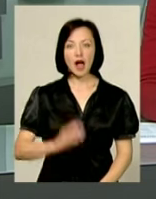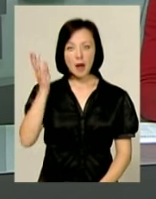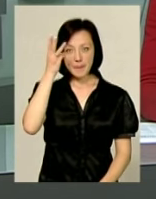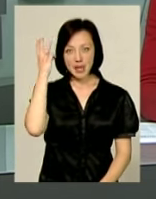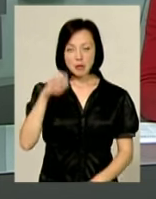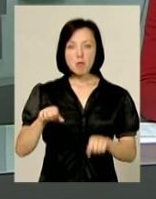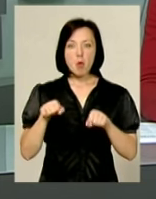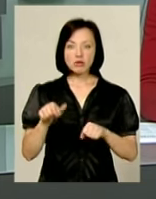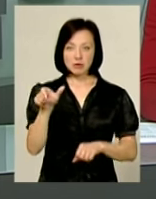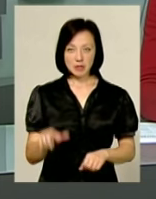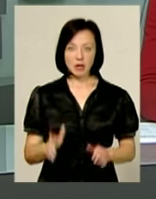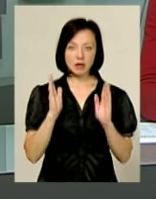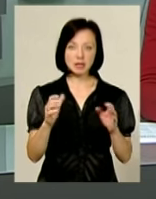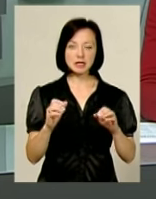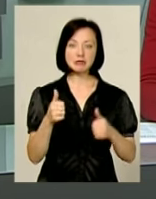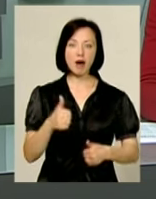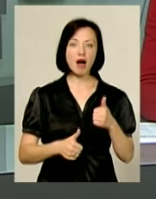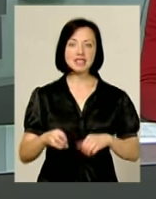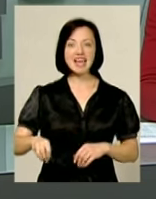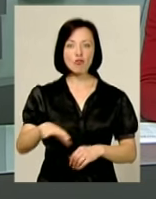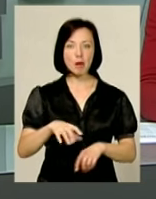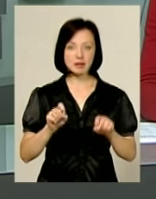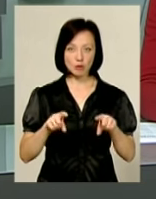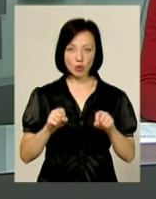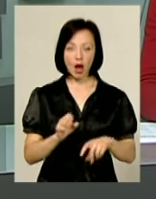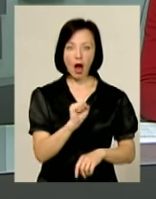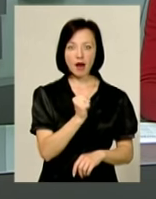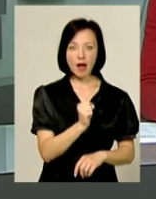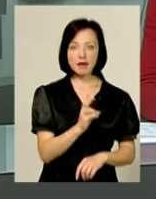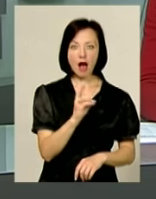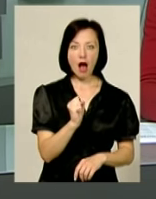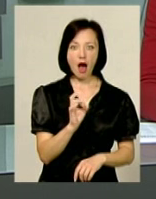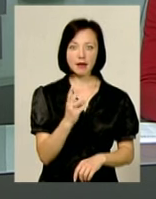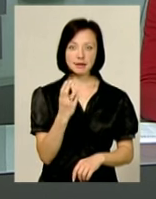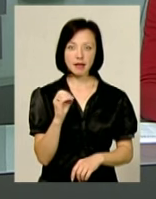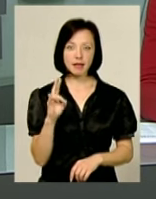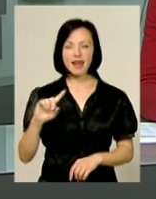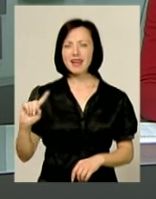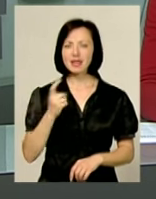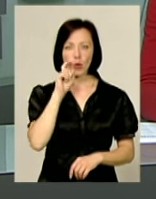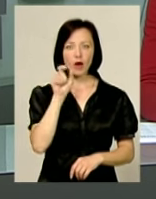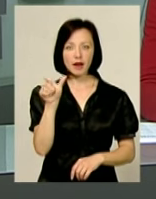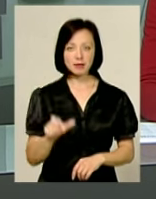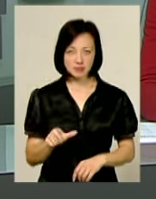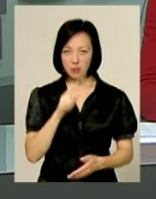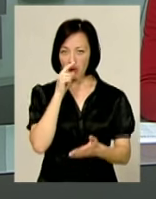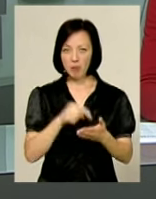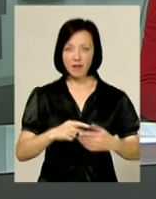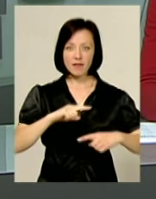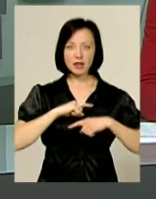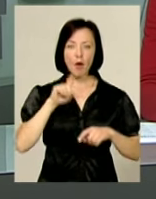Хмельницький боксер змагатиметься за європейське золото. Аркадій Карцен став єдиним українцем, який дійшов до фіналу молодіжного